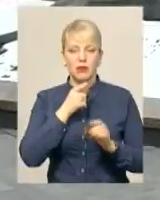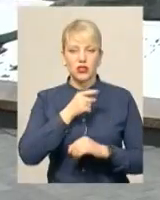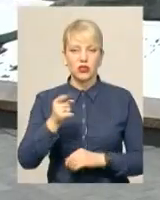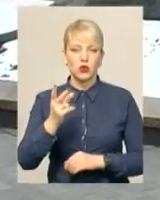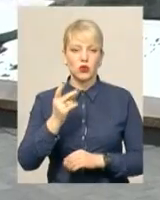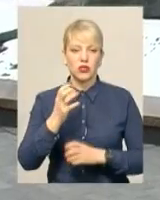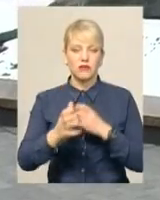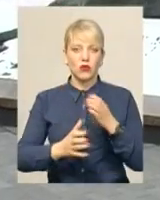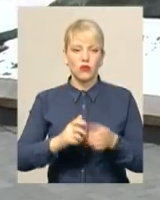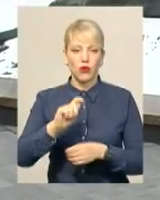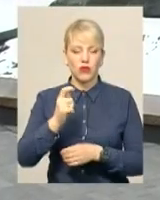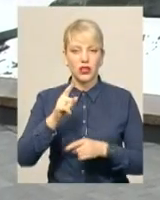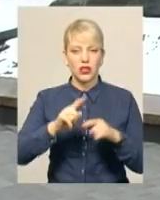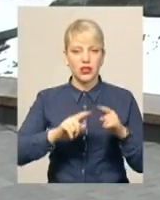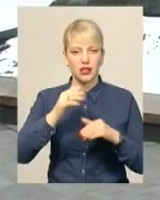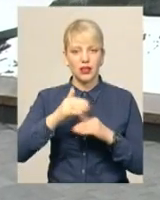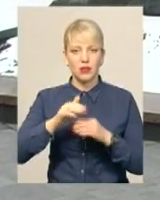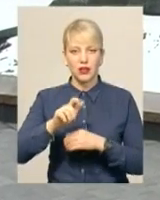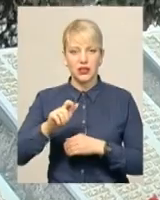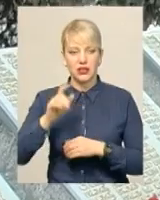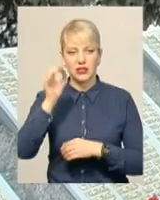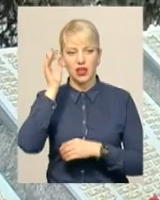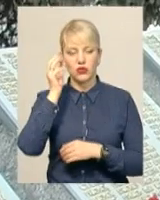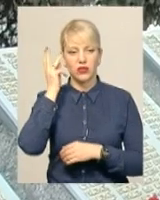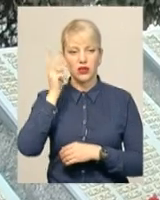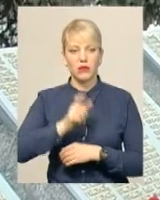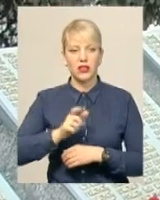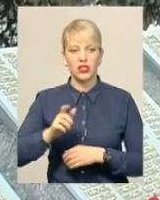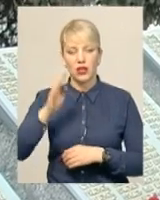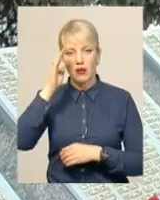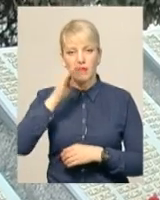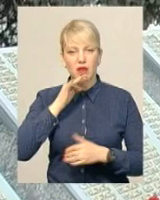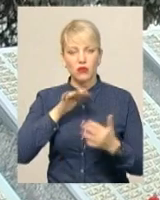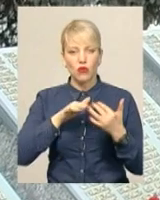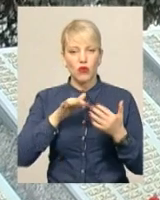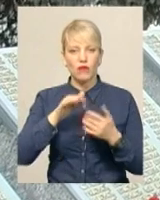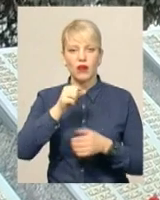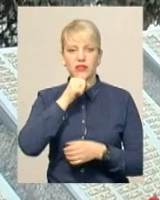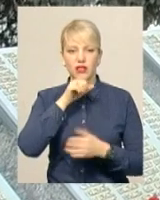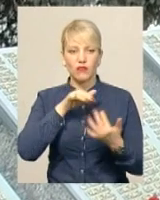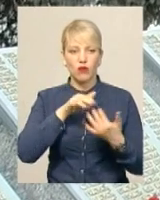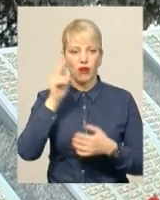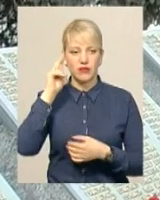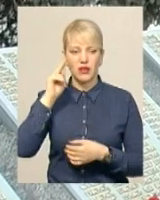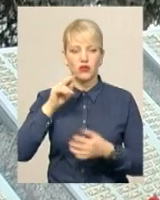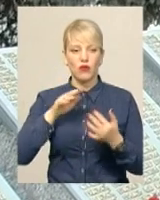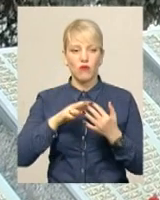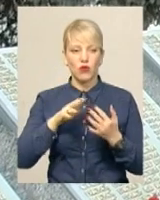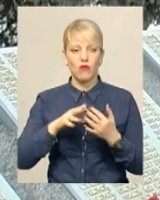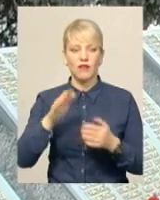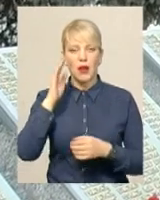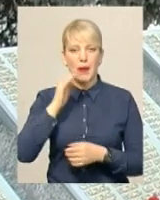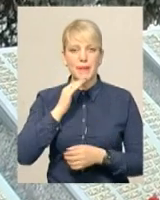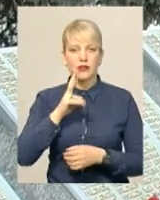світової війни рідних та близьких згадують сьогодні хмельничани. Батько воював, дед воював, дядько воював. Батько